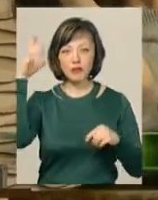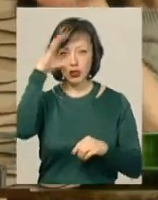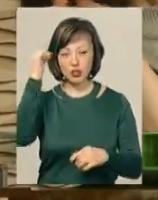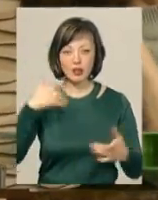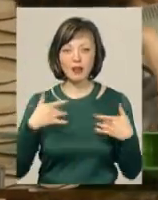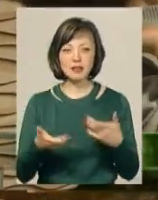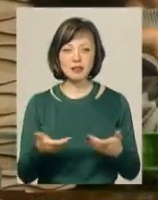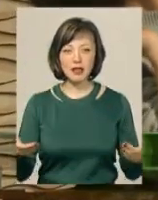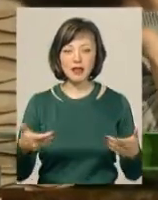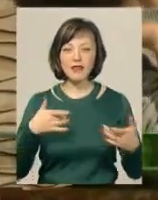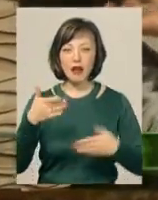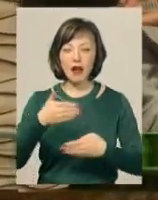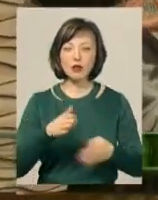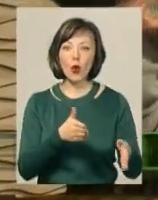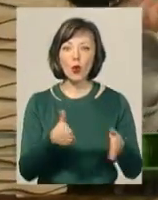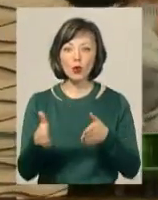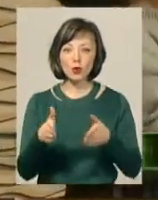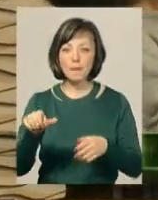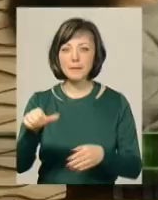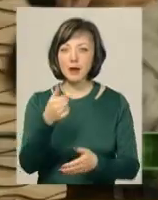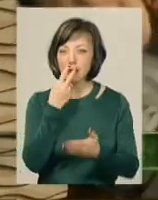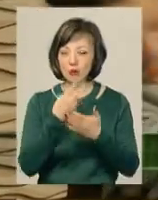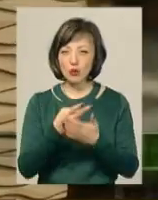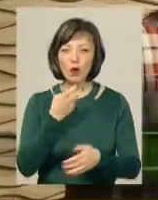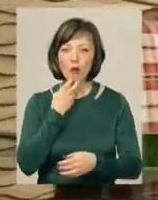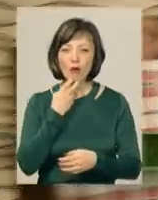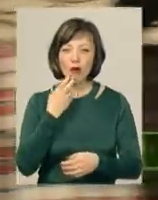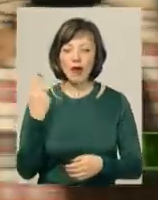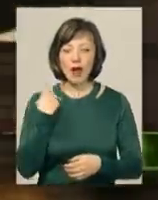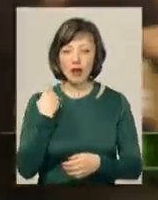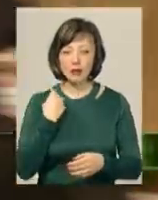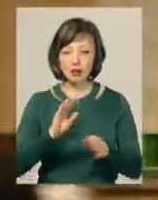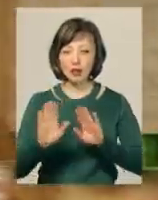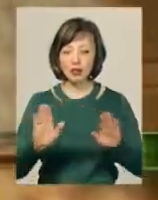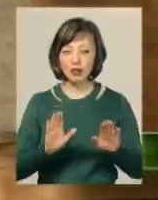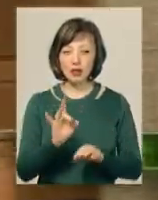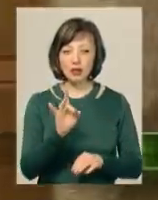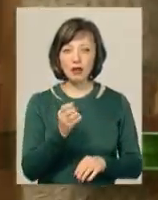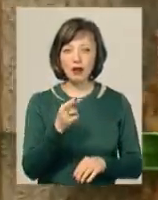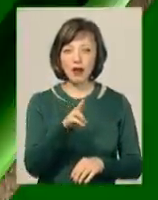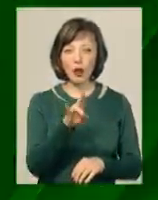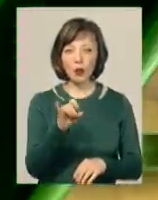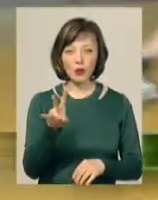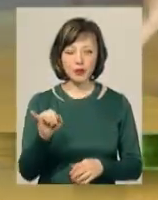на сцені. У театрі Старицького готують прем'єрний показ комедії англійського драматурга Рея Куні.